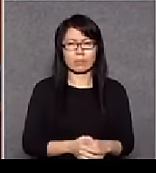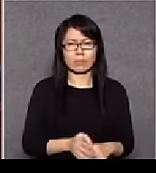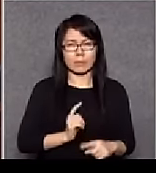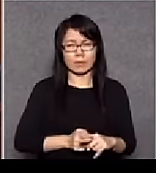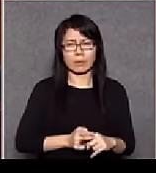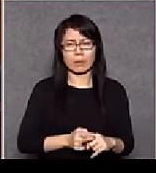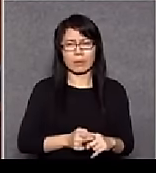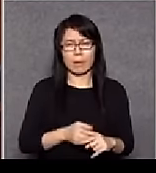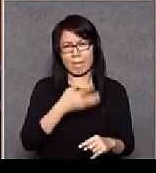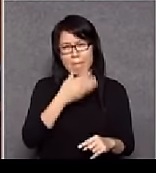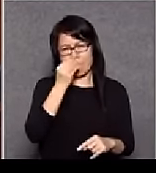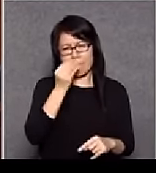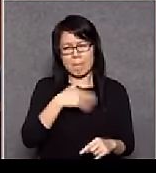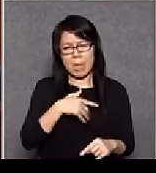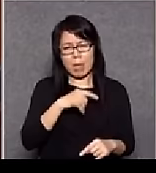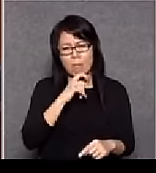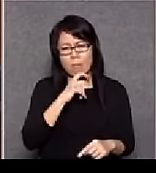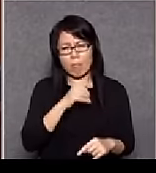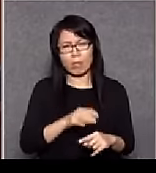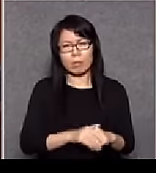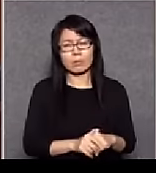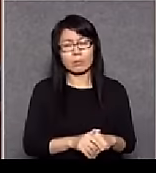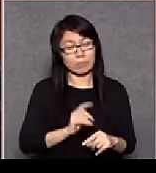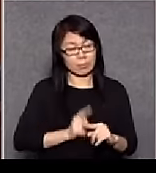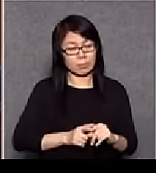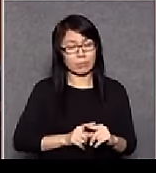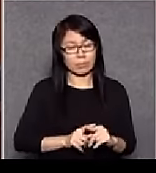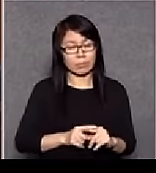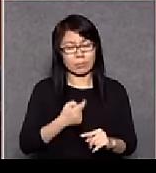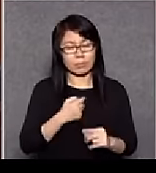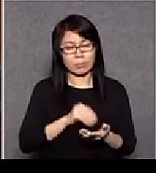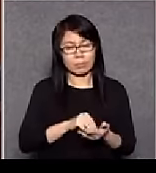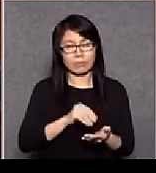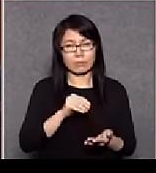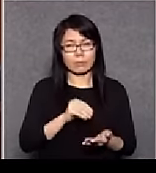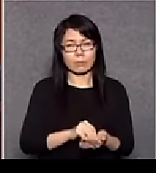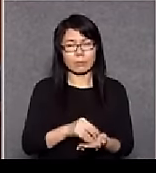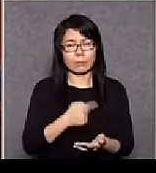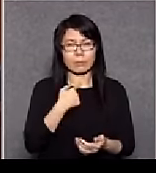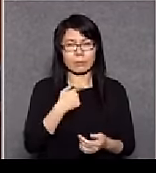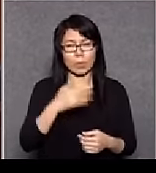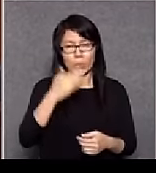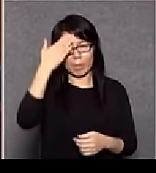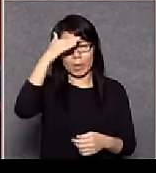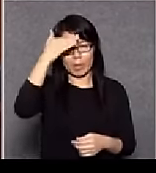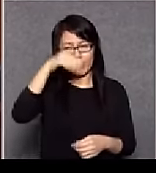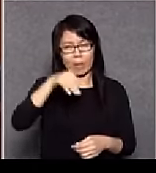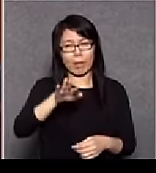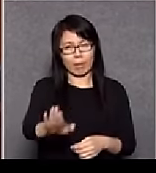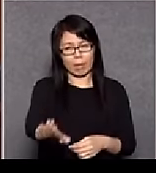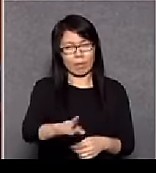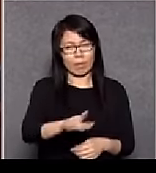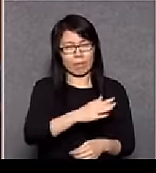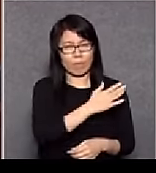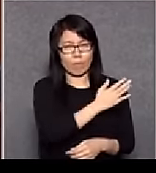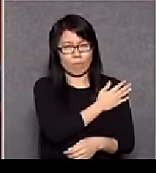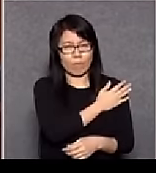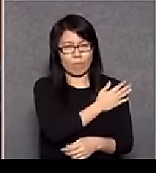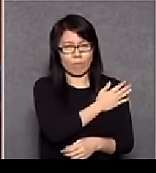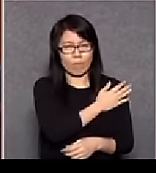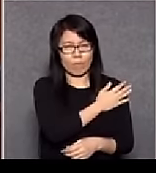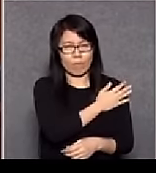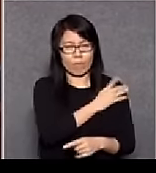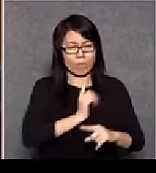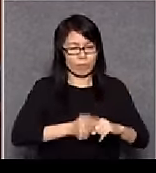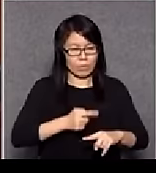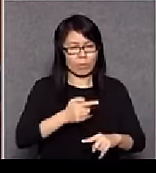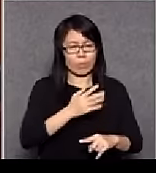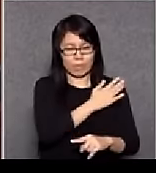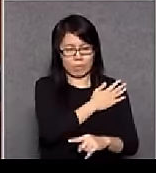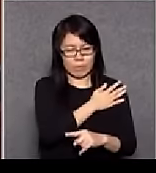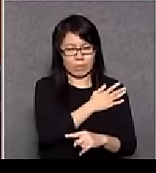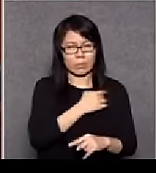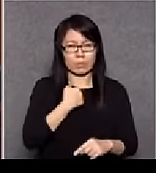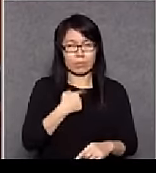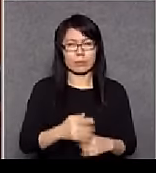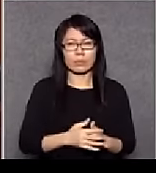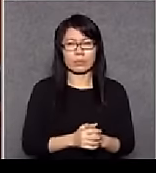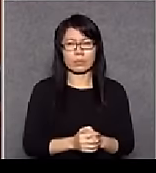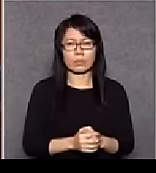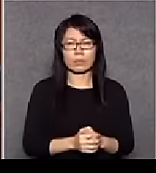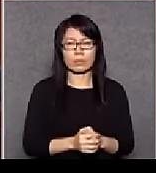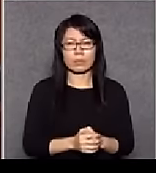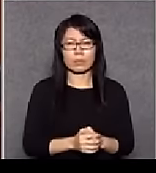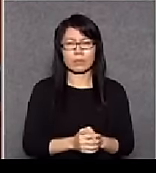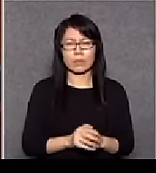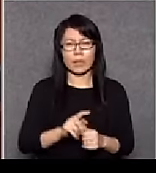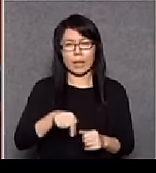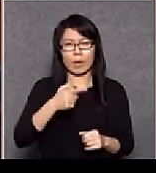價呢你們一定要明白你們要付上的另一